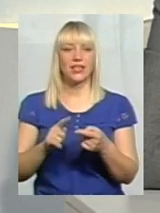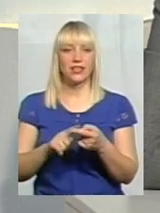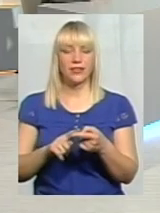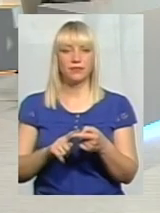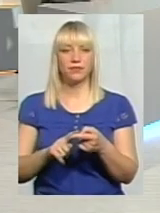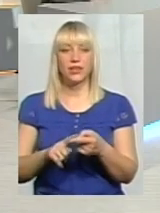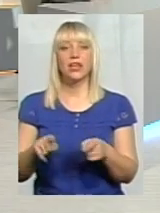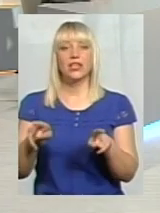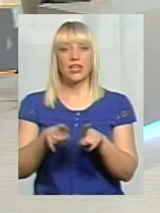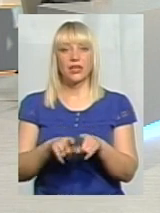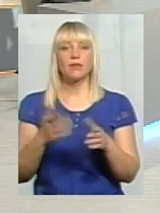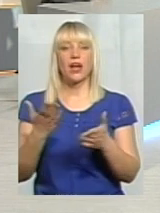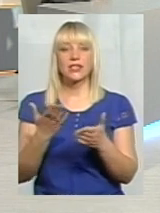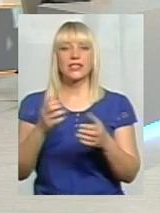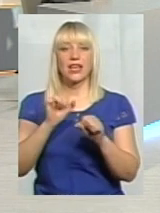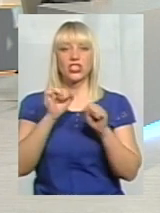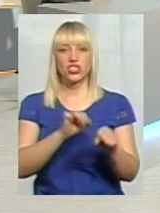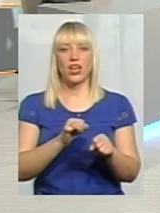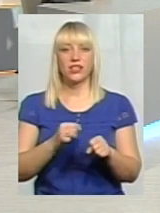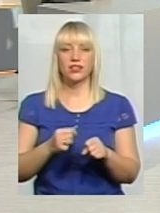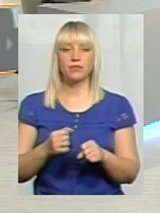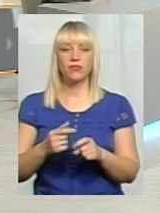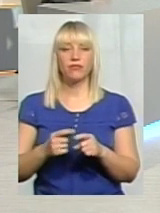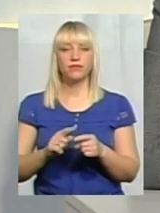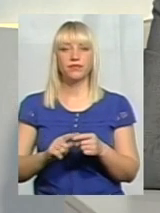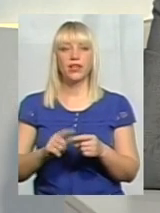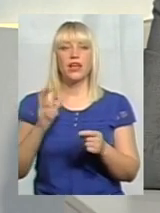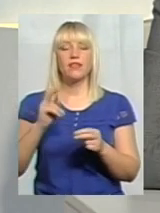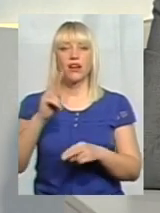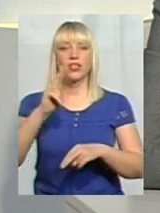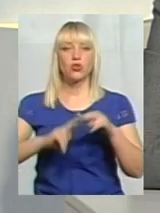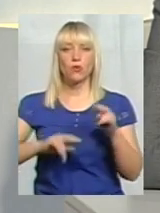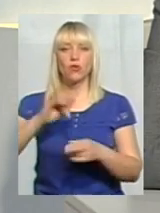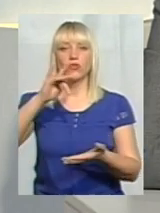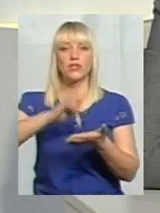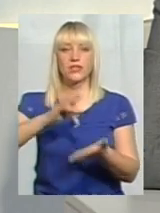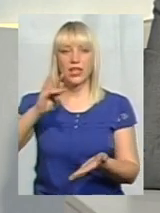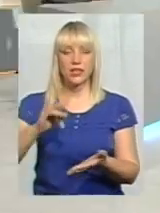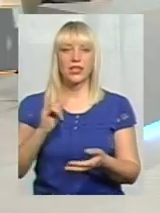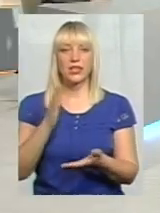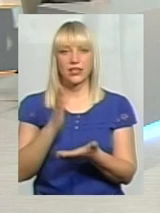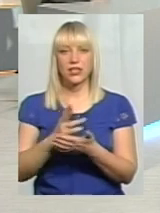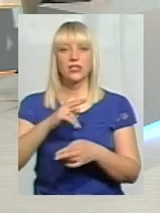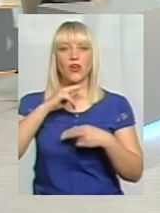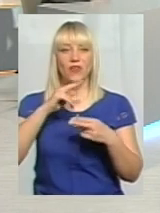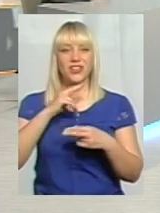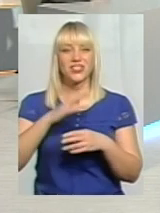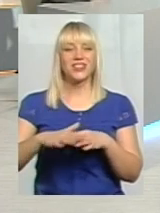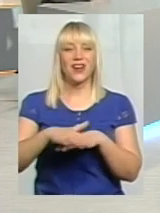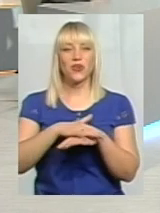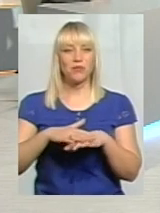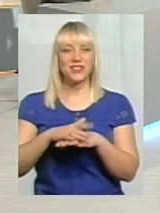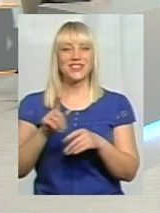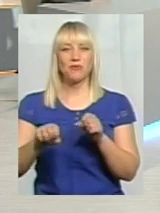А яким чином тоді захищаєте? Якщо надбудовується в центрі і є заваження громадськості, з якимись